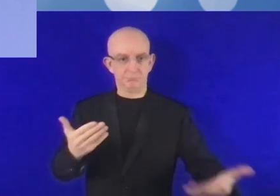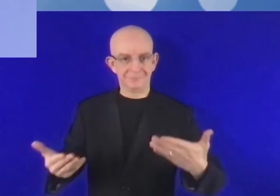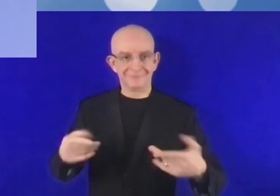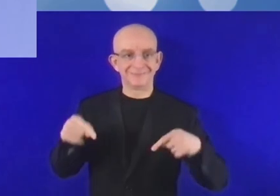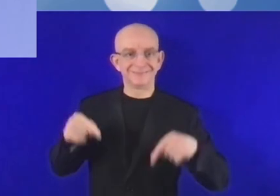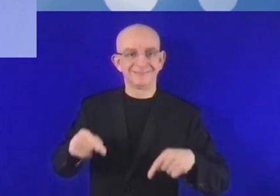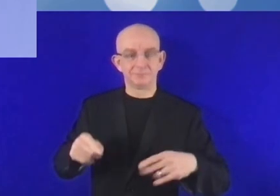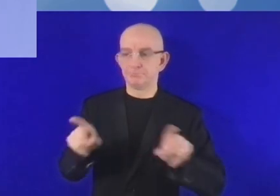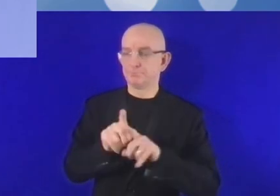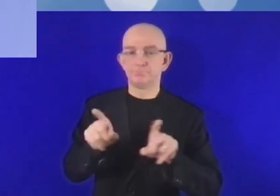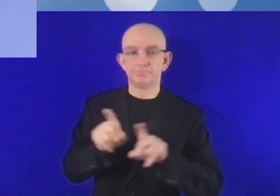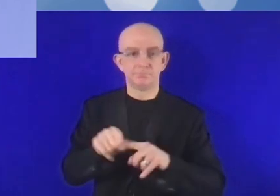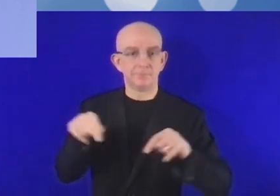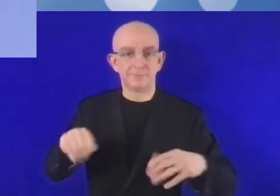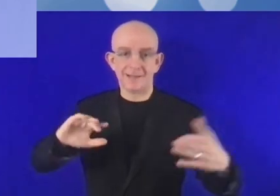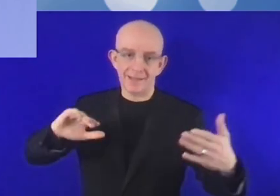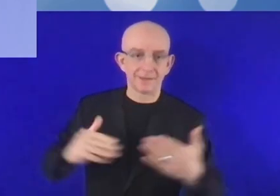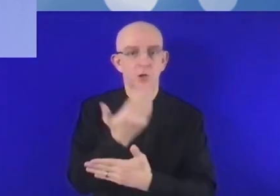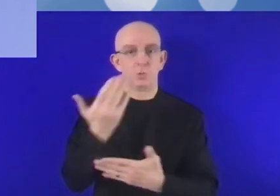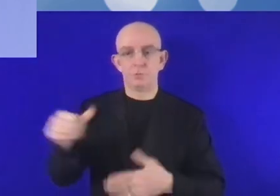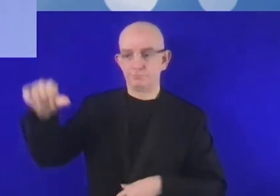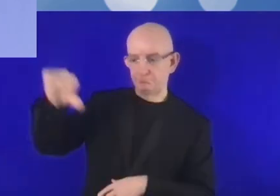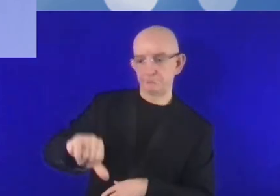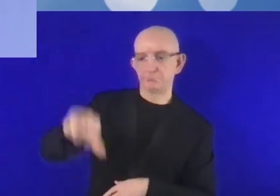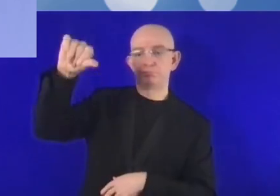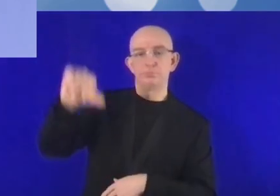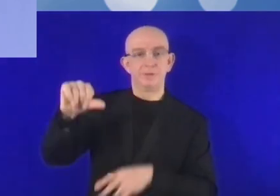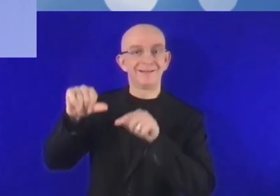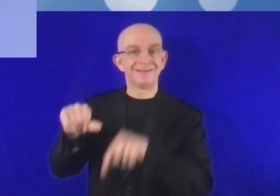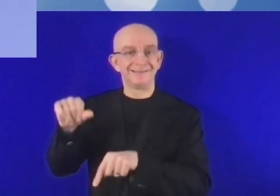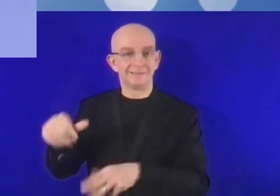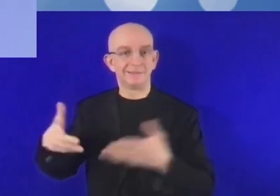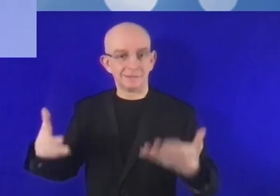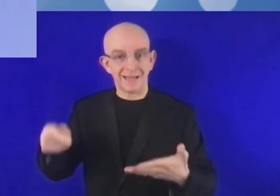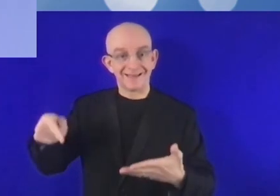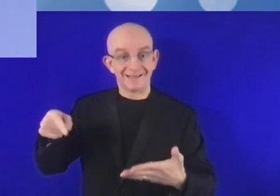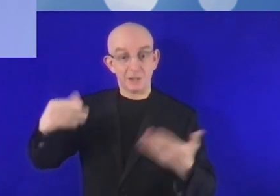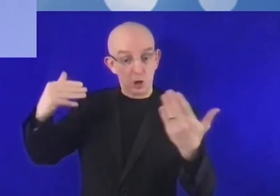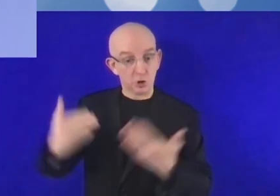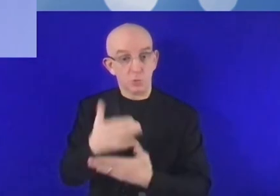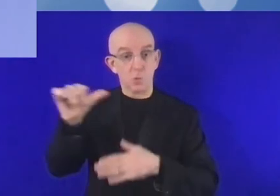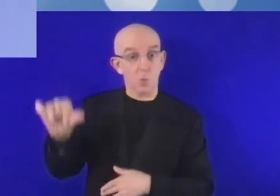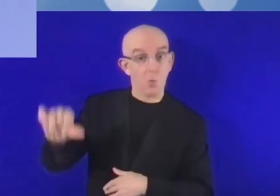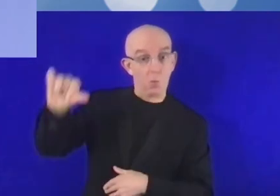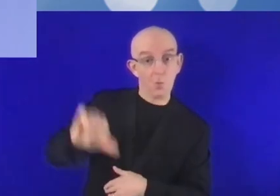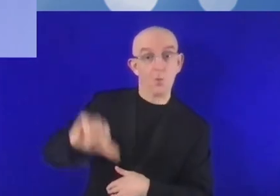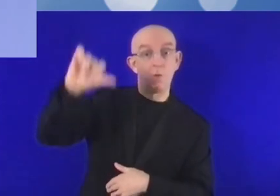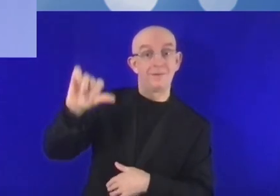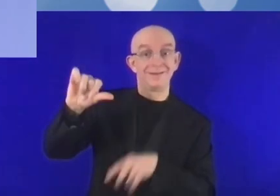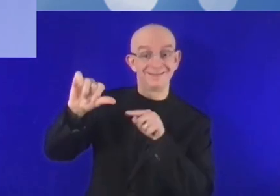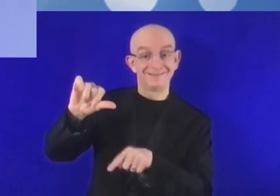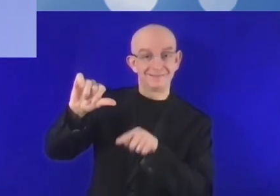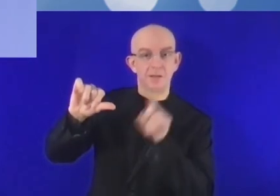c'est le pétrole d'aujourd'hui, en fait, le pétrole du 21e siècle. Les données sont la richesse des nations.